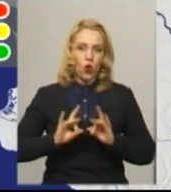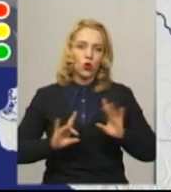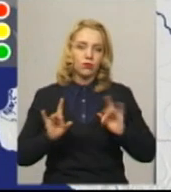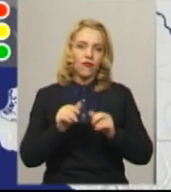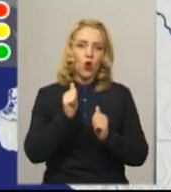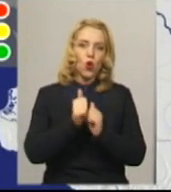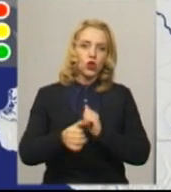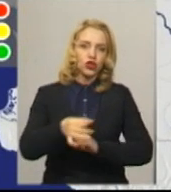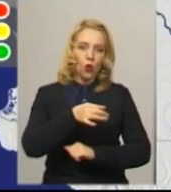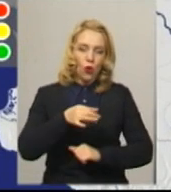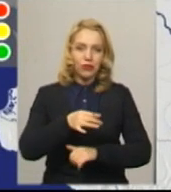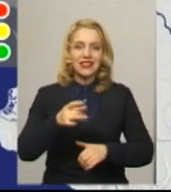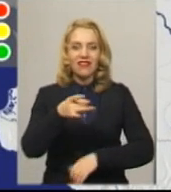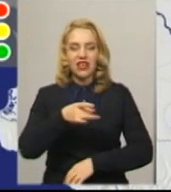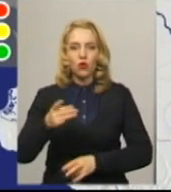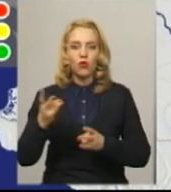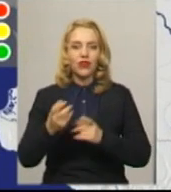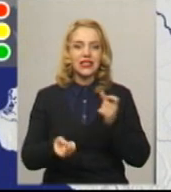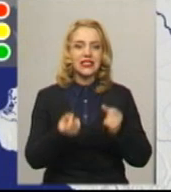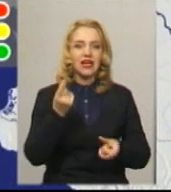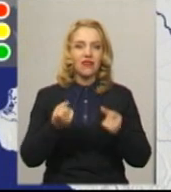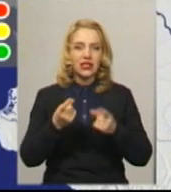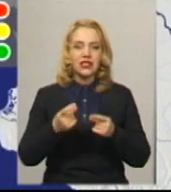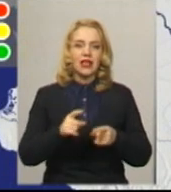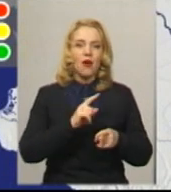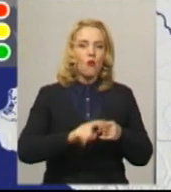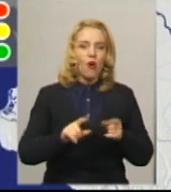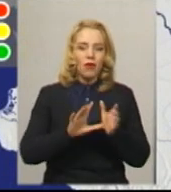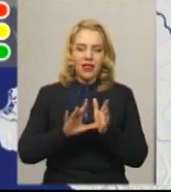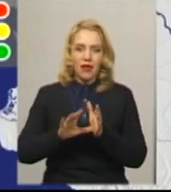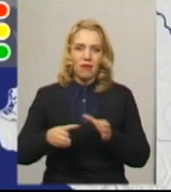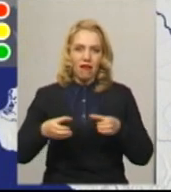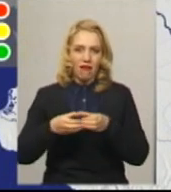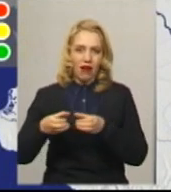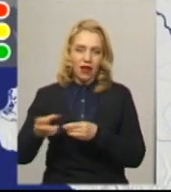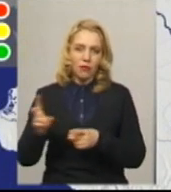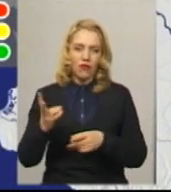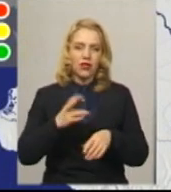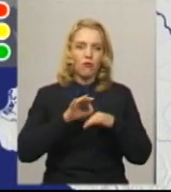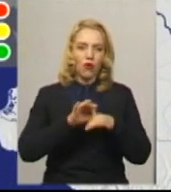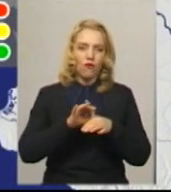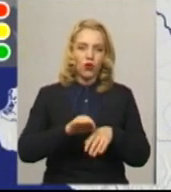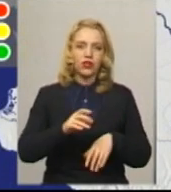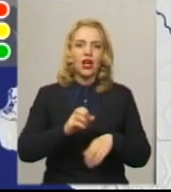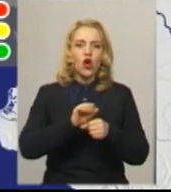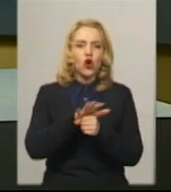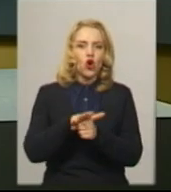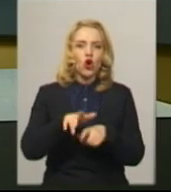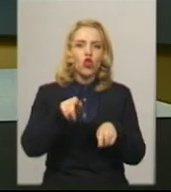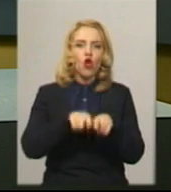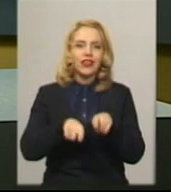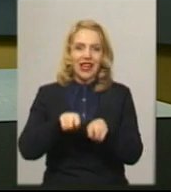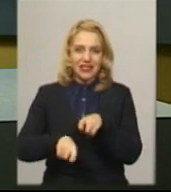у кожній області і районі повинні з'явитися мобільні бригади, які будуть проводити тести на коронавірус у тих, в кого є симптоми